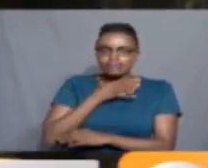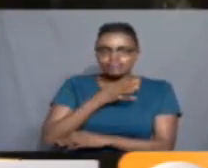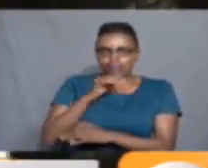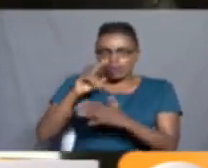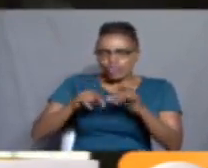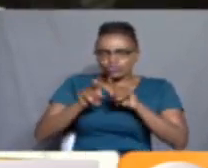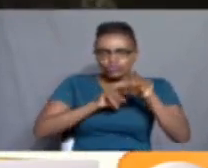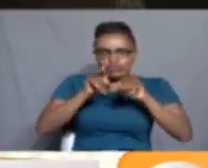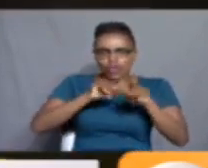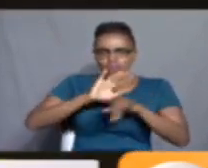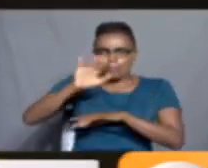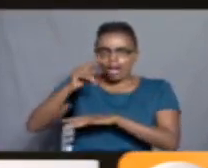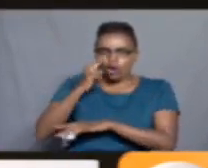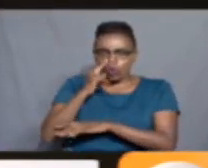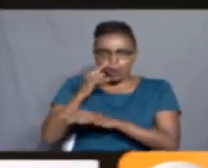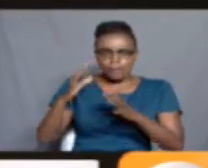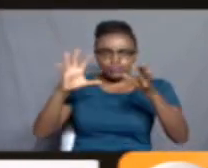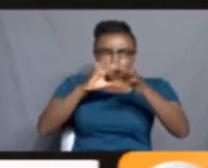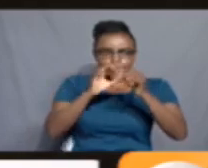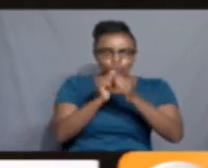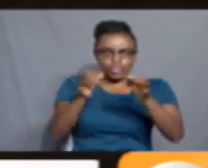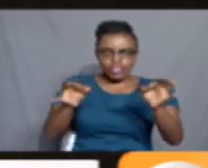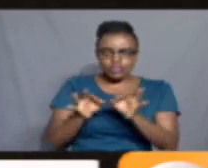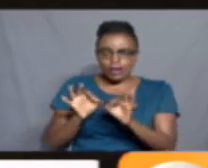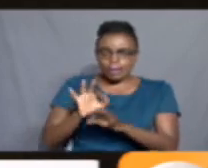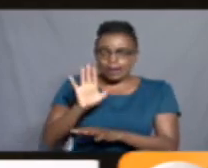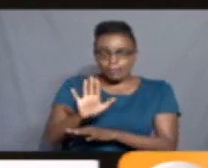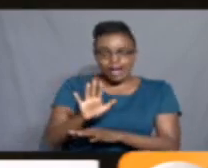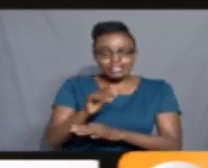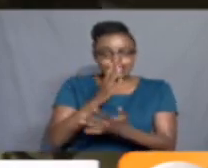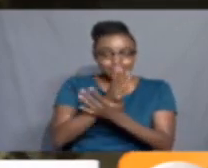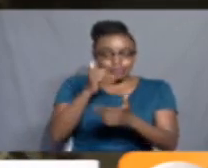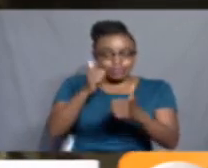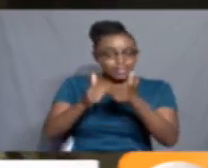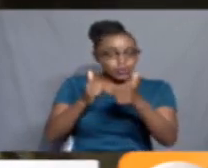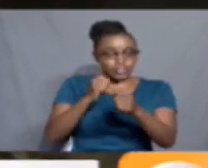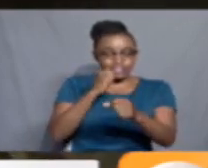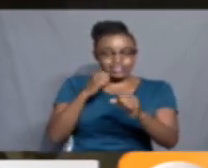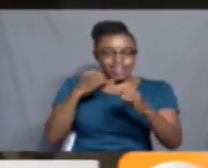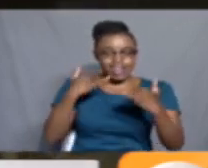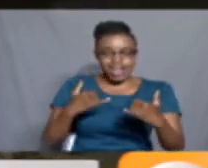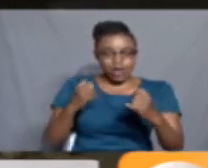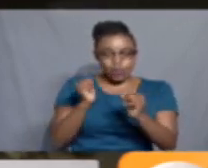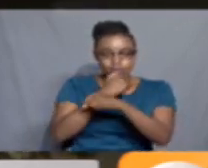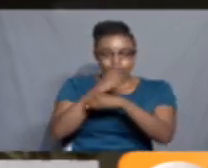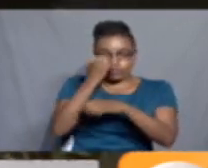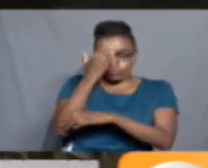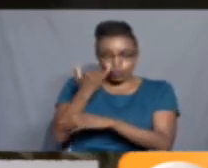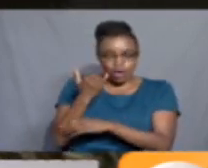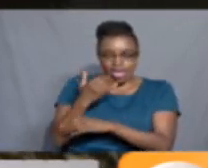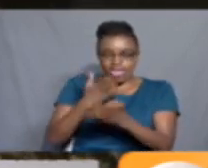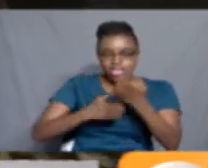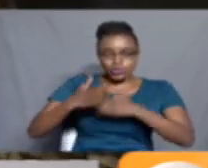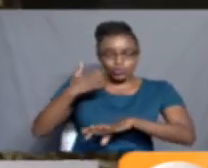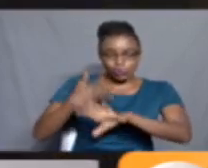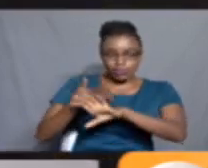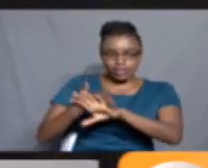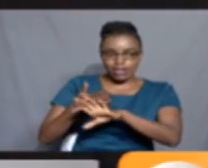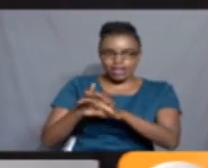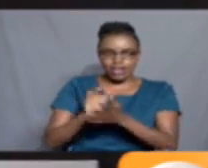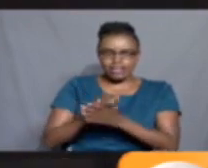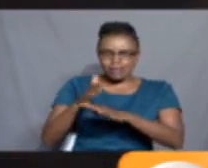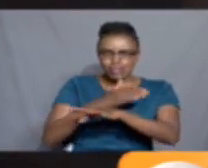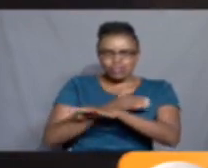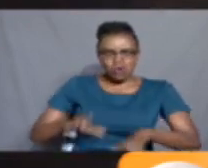kio kusafiri nyumbani ili kujumuika na familia zao Jambo ambalo hawakueza kwa sababu za kiuchumi Makitambo maisha